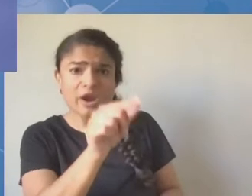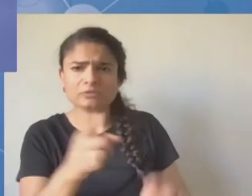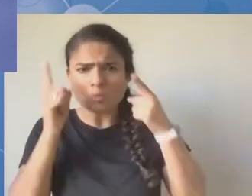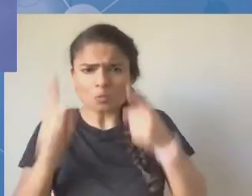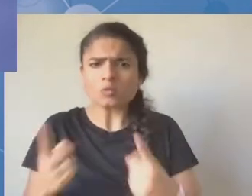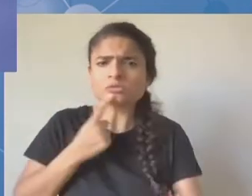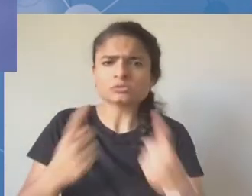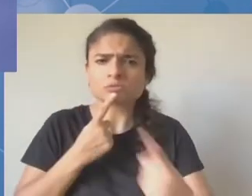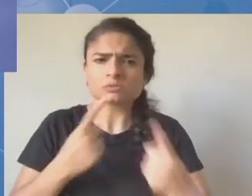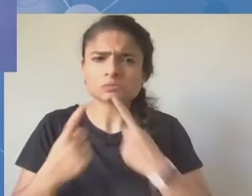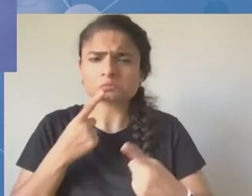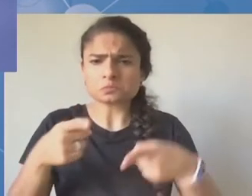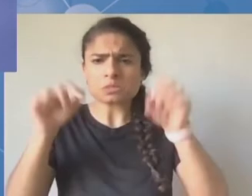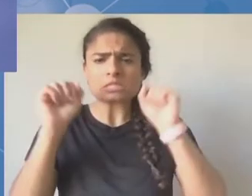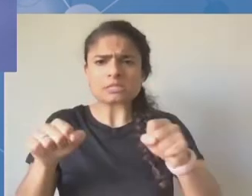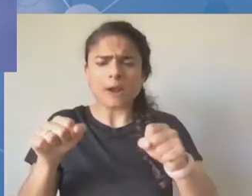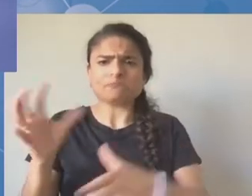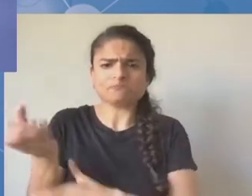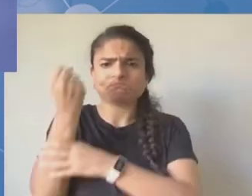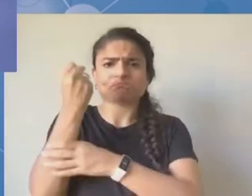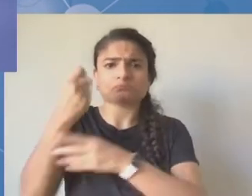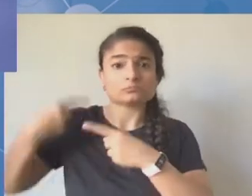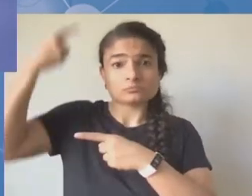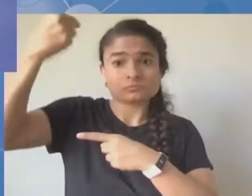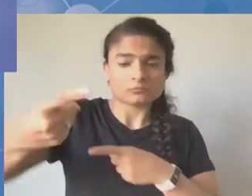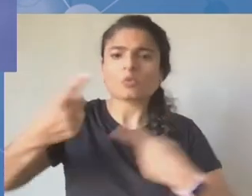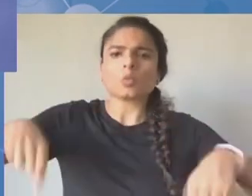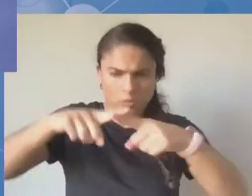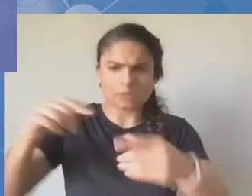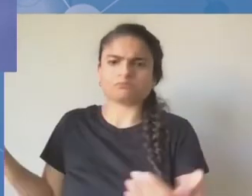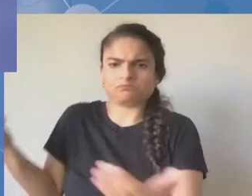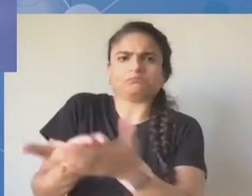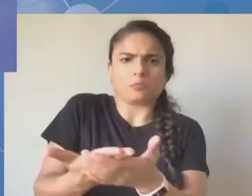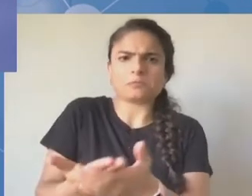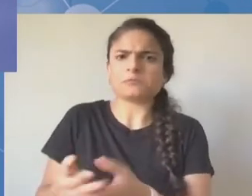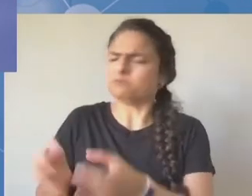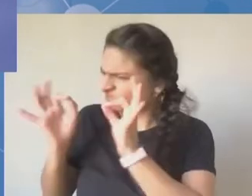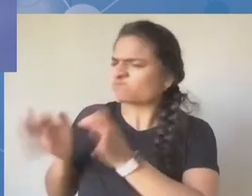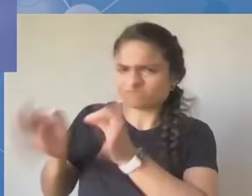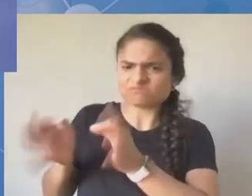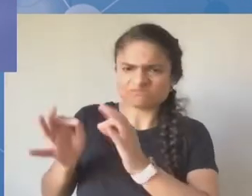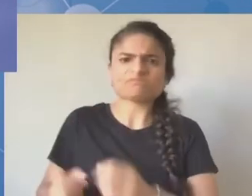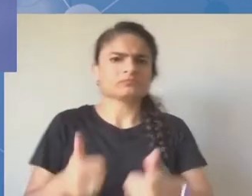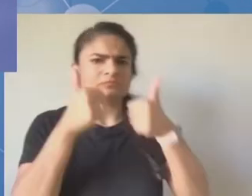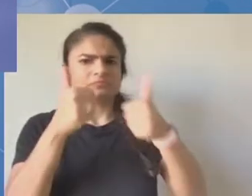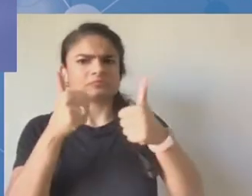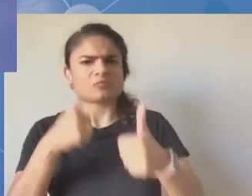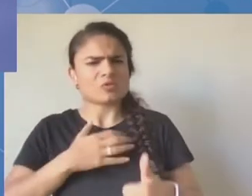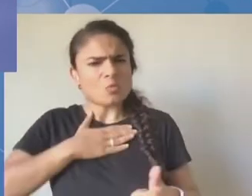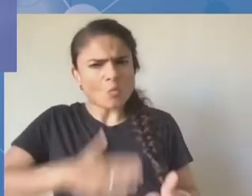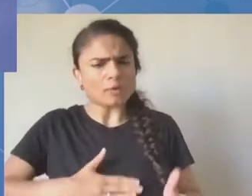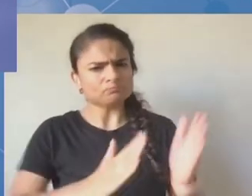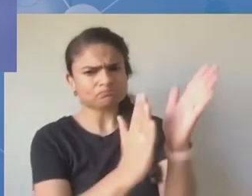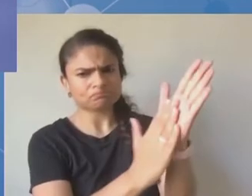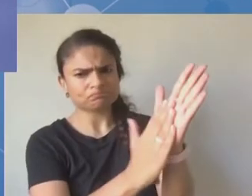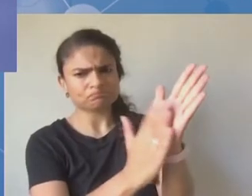Dziękuję. Rzeczywiście to chwalebna inicjatywa. Dziękuję, że pani o tym wspomniała. Natomiast odnosiliśmy się do tego